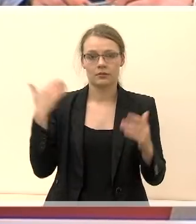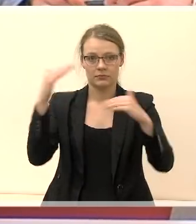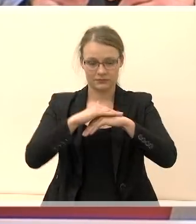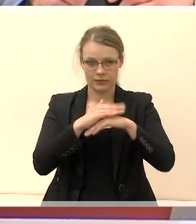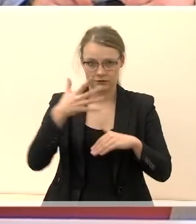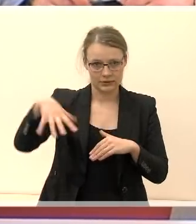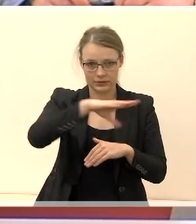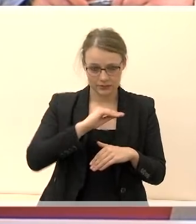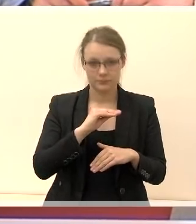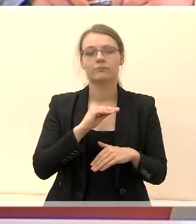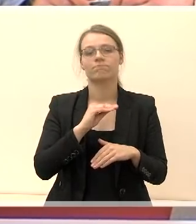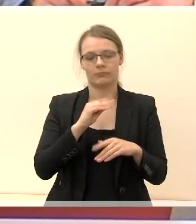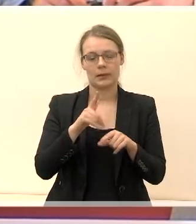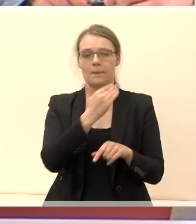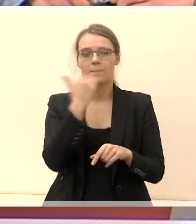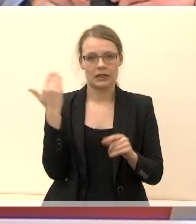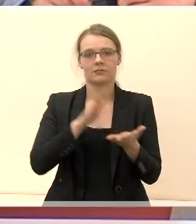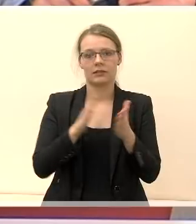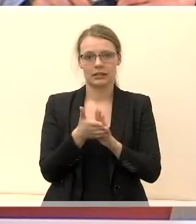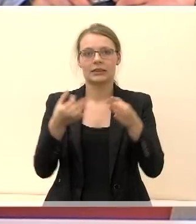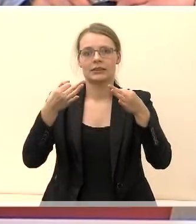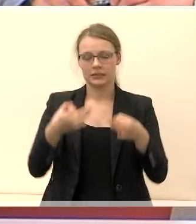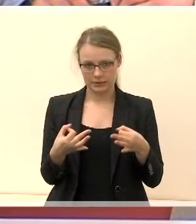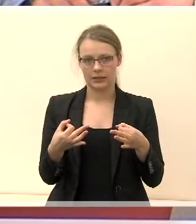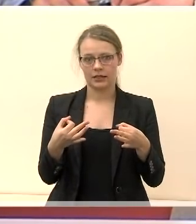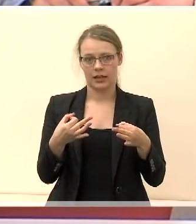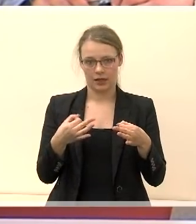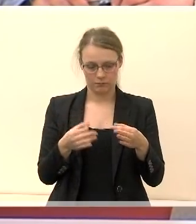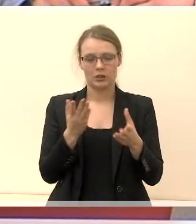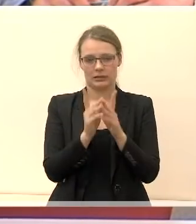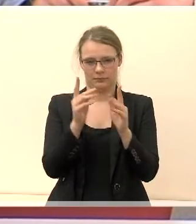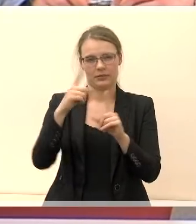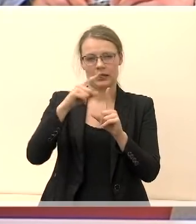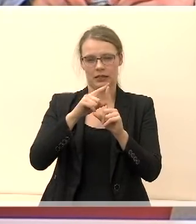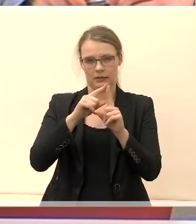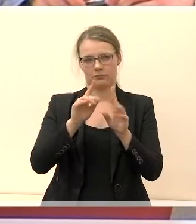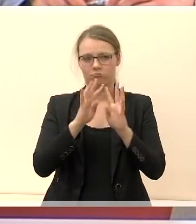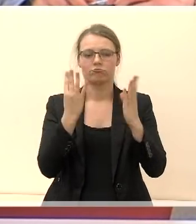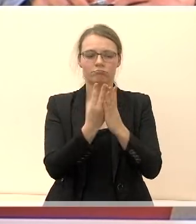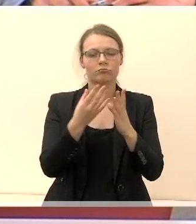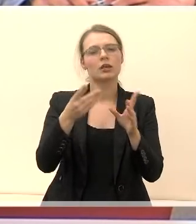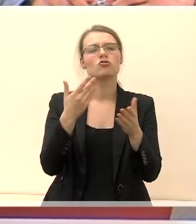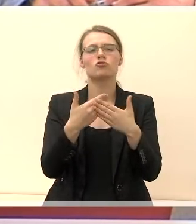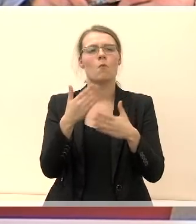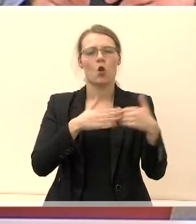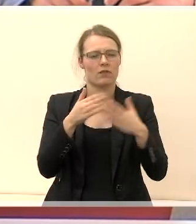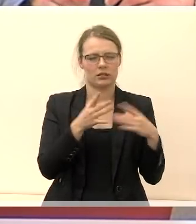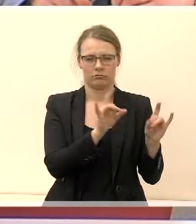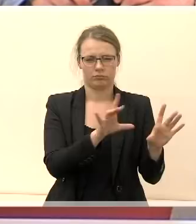visiems. Partijos tvarkar teisingumas kandidatai į tarybą iš skirtingų profesinių sričių.